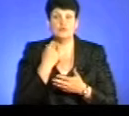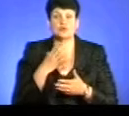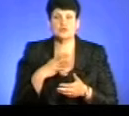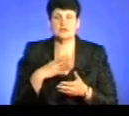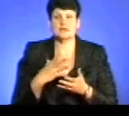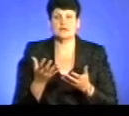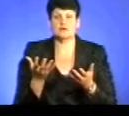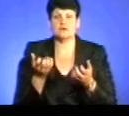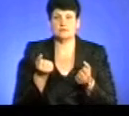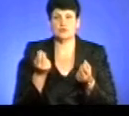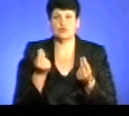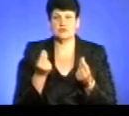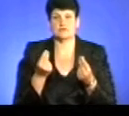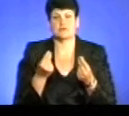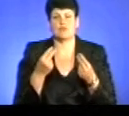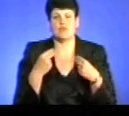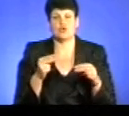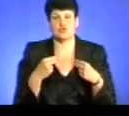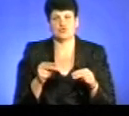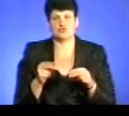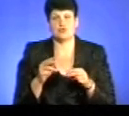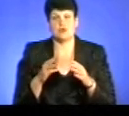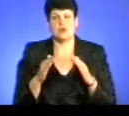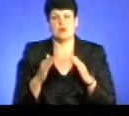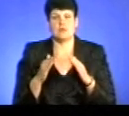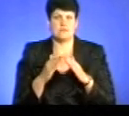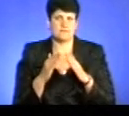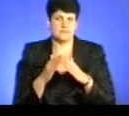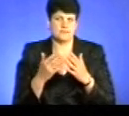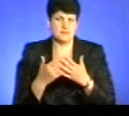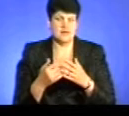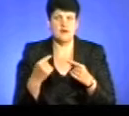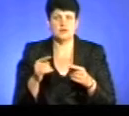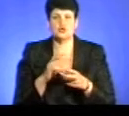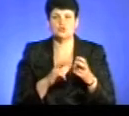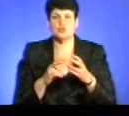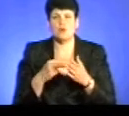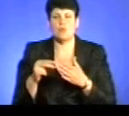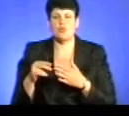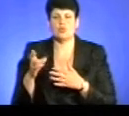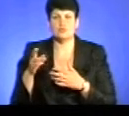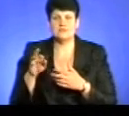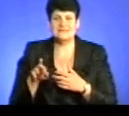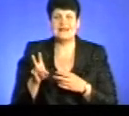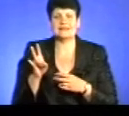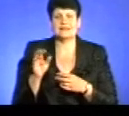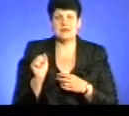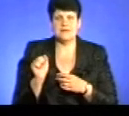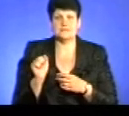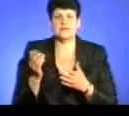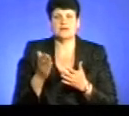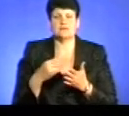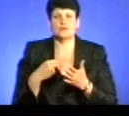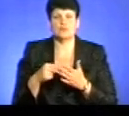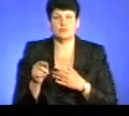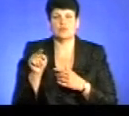надходження коштів від реалізації нерухомого майна. А інший шукав покупця, який би придбав